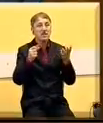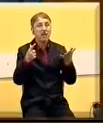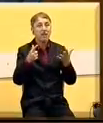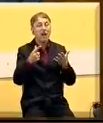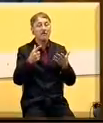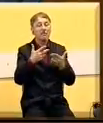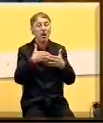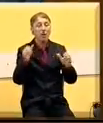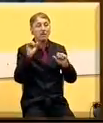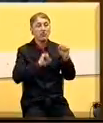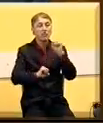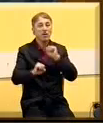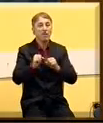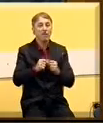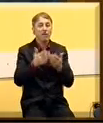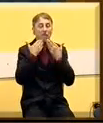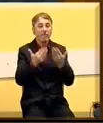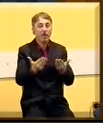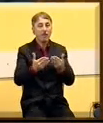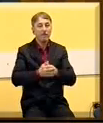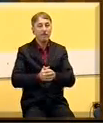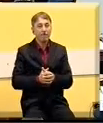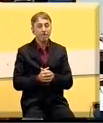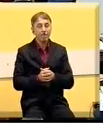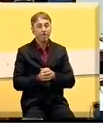za sisteme za navodnjavanje. Zahvaljujem se.